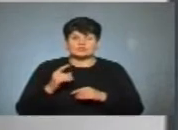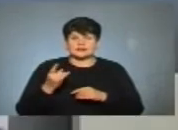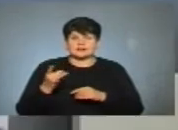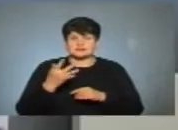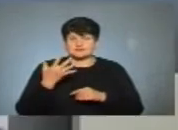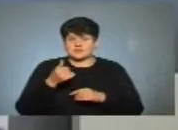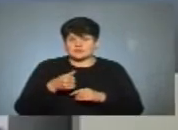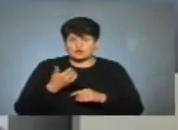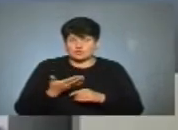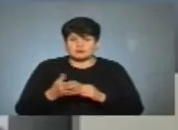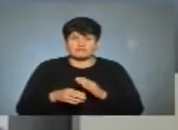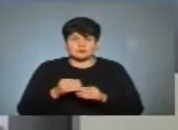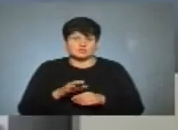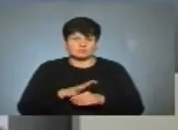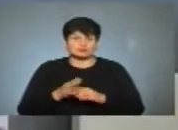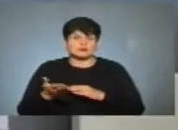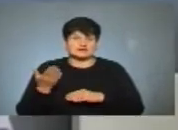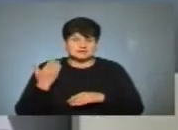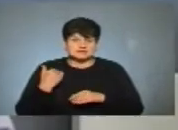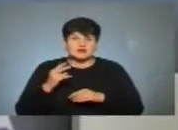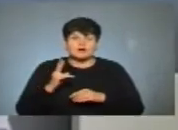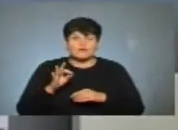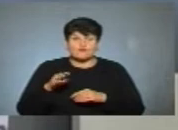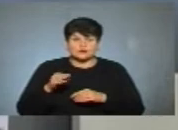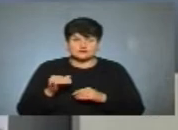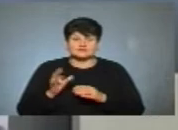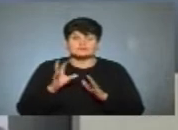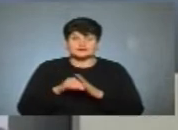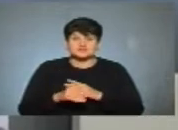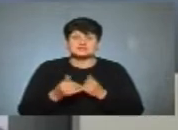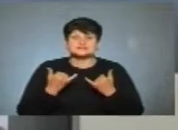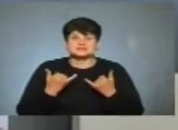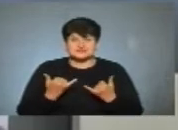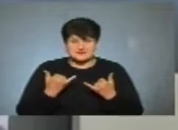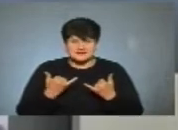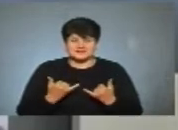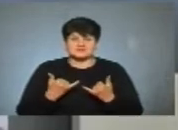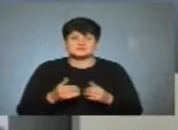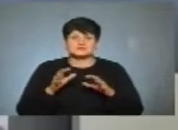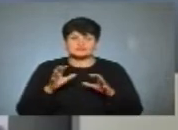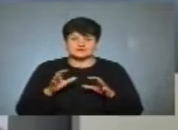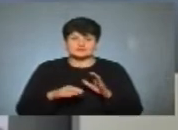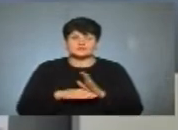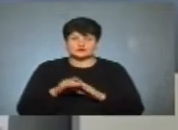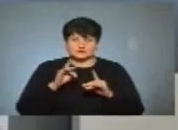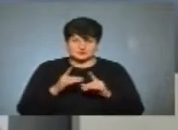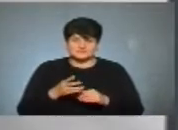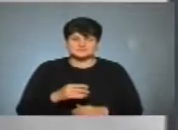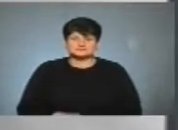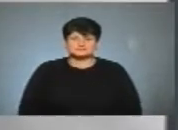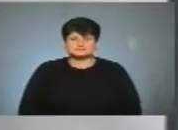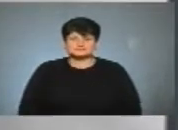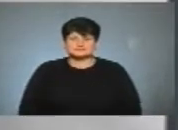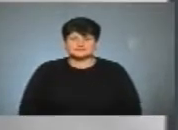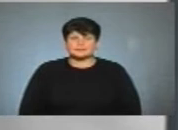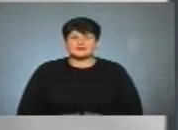квоти, але вибори і були до цього. Так, квоти введені тільки зараз, і це вони введені законодавством, Верховна Рада приймає закон. я бачу, що воні ще